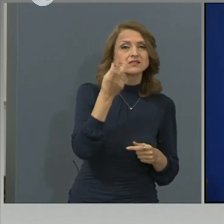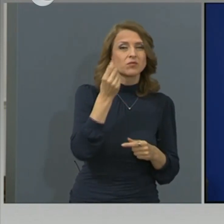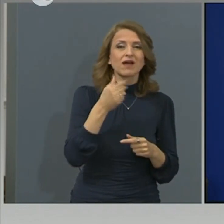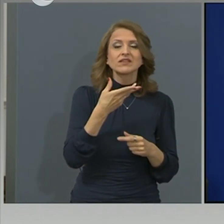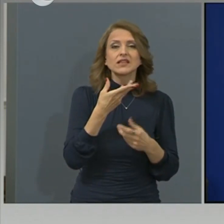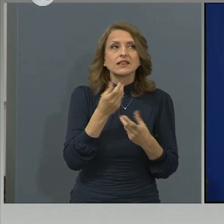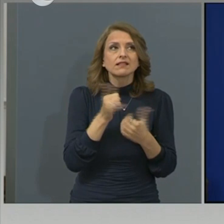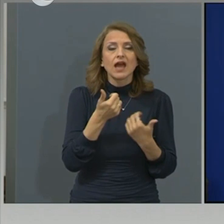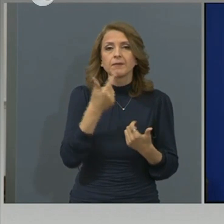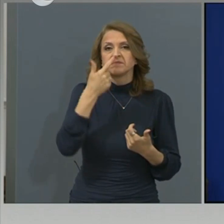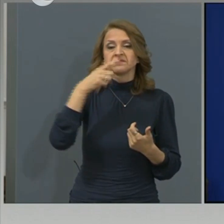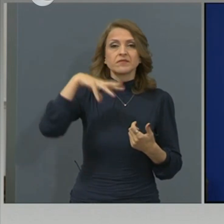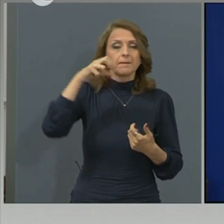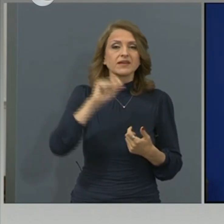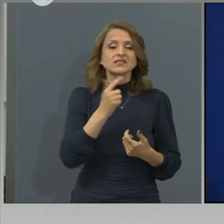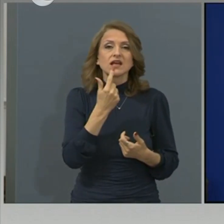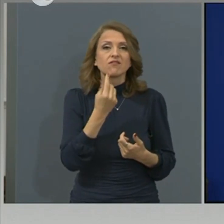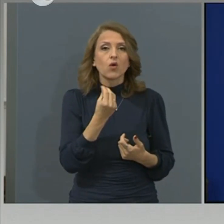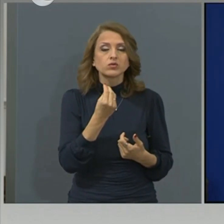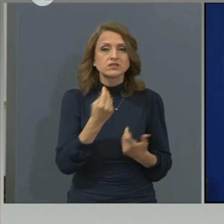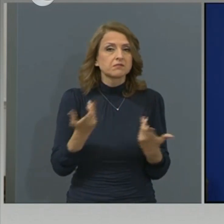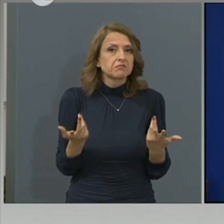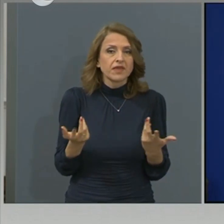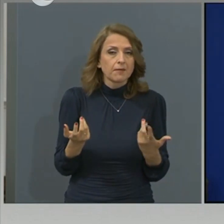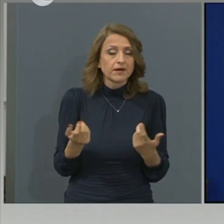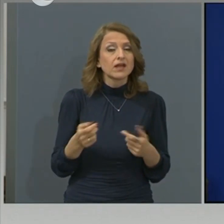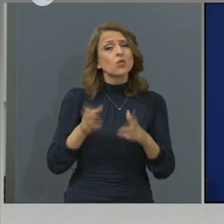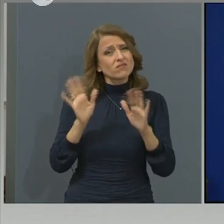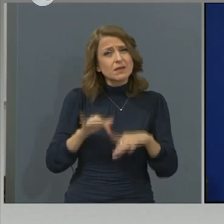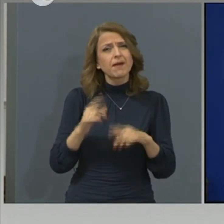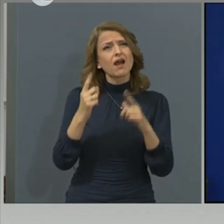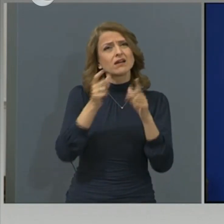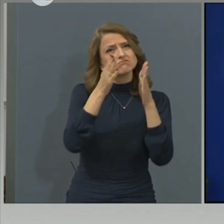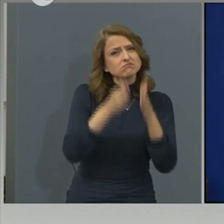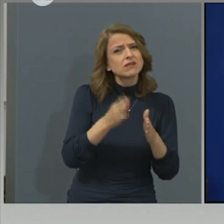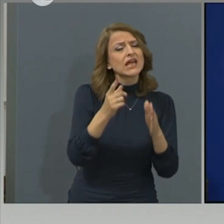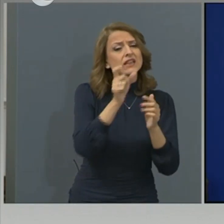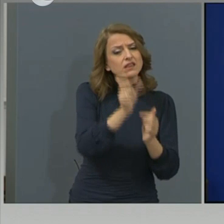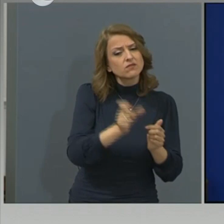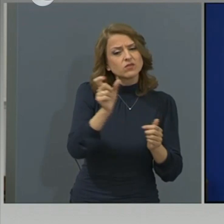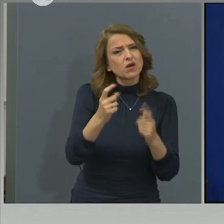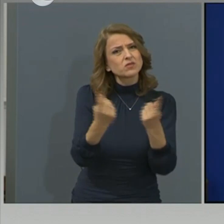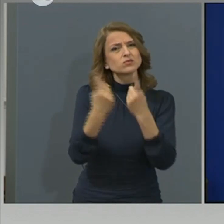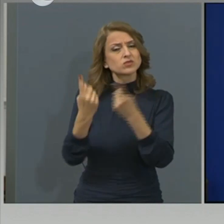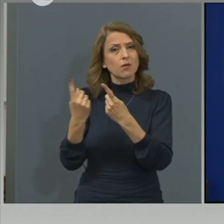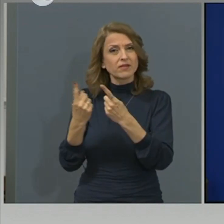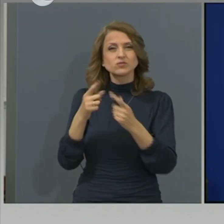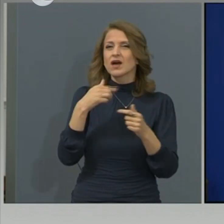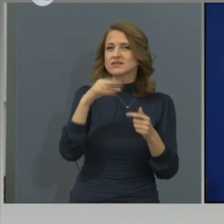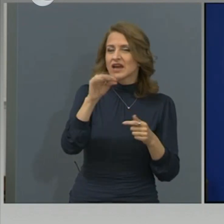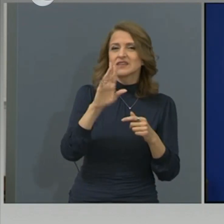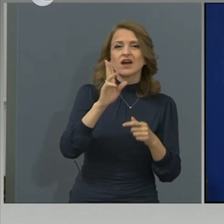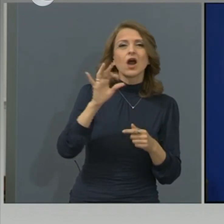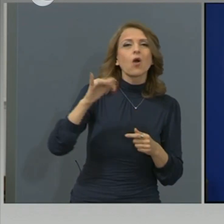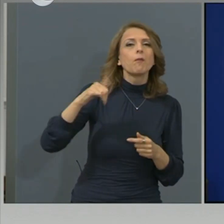но тук изглежда също, има някои индивидуални особенности, например в комуната, която ви казах, почти 90%